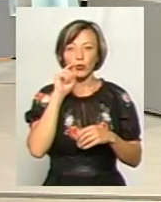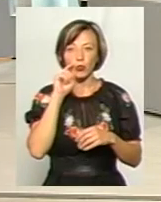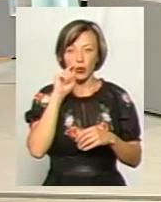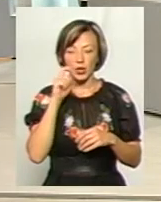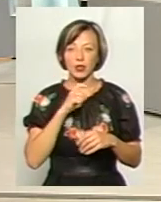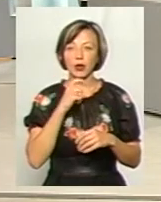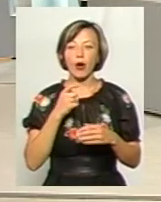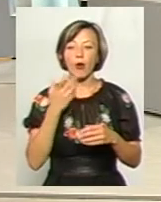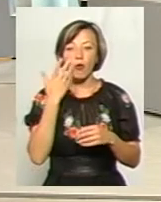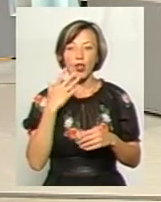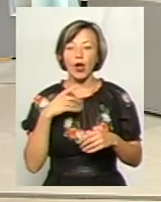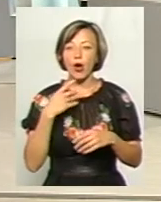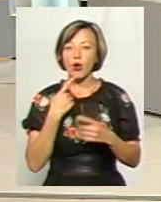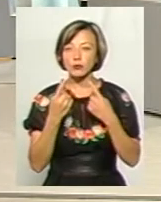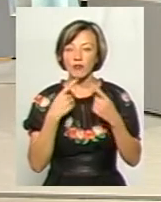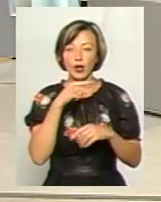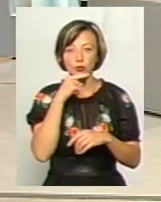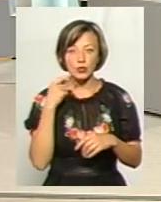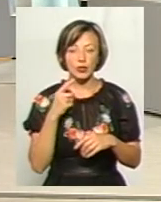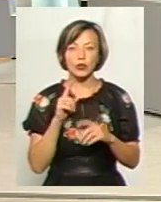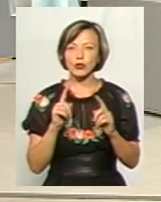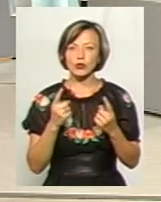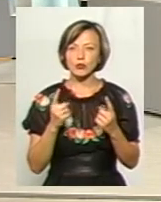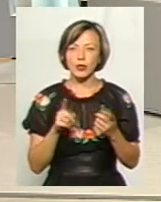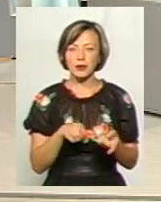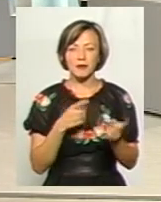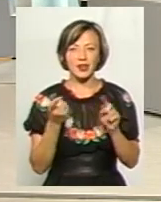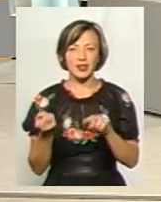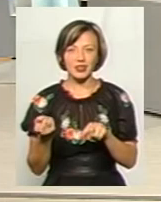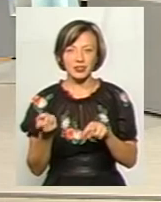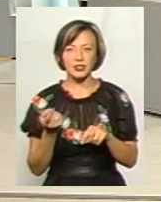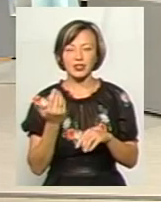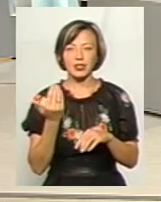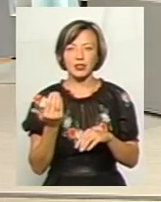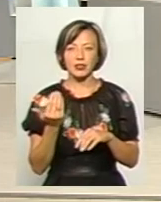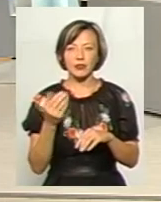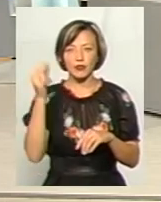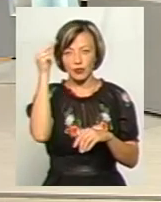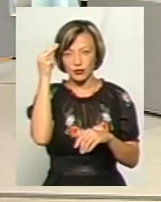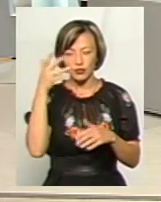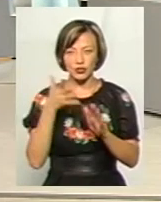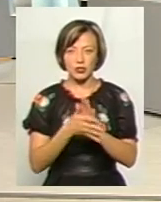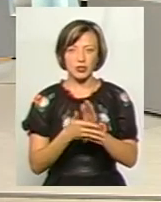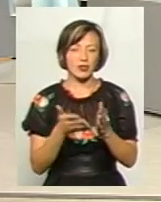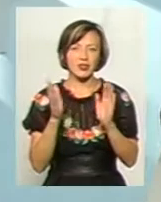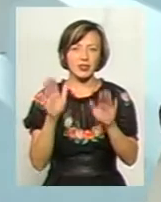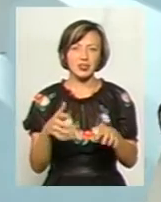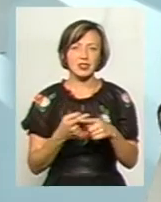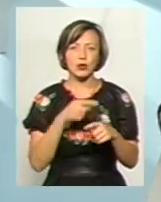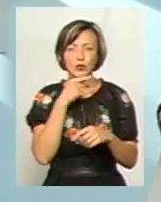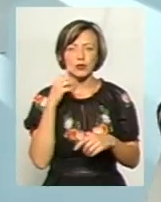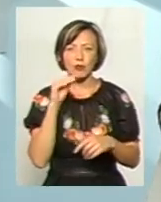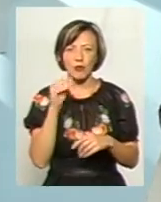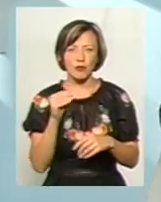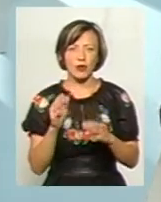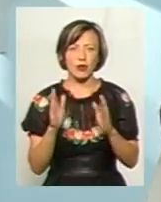Звичайно, можна, але якщо ти справді її любиш, чому ти не перейдеш на її, чому ти не вивчиш її мову, тим більше, що ради Бога. Це російська мова,